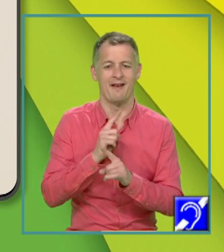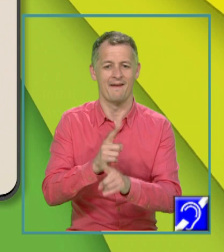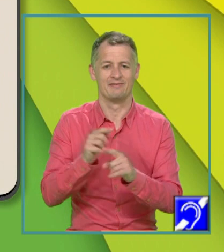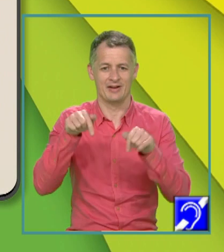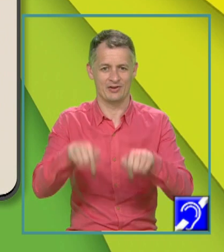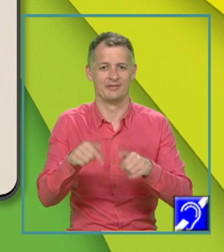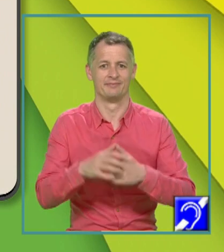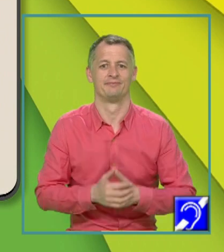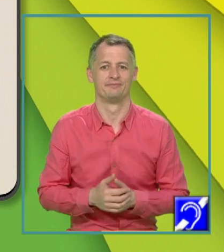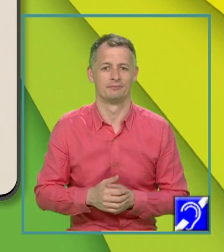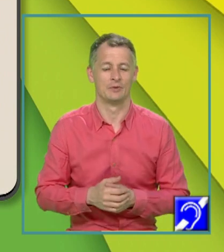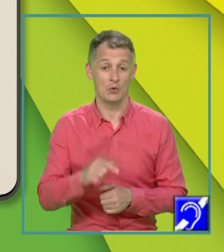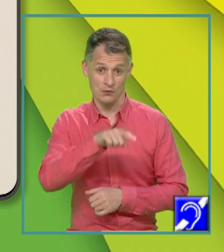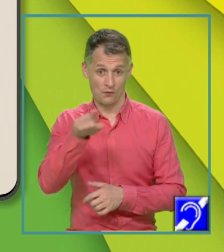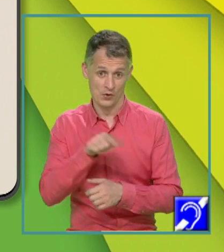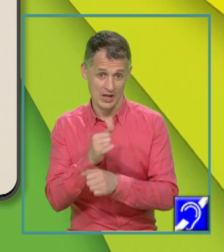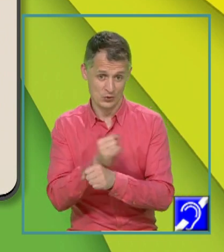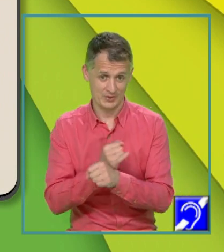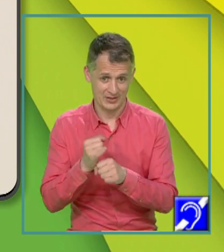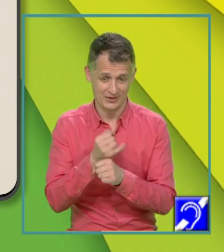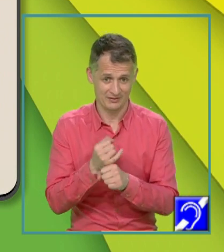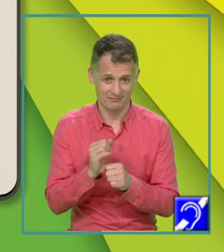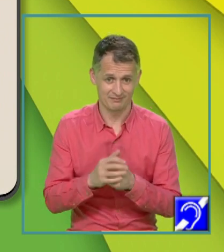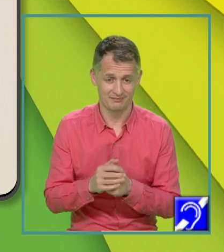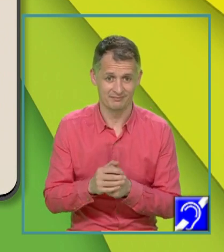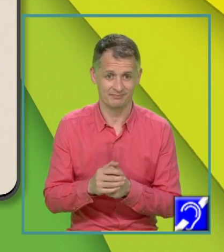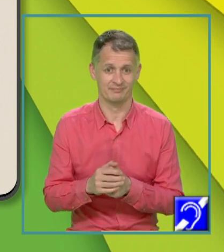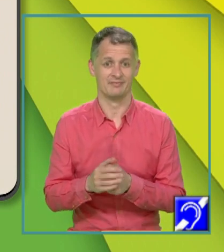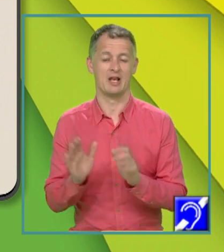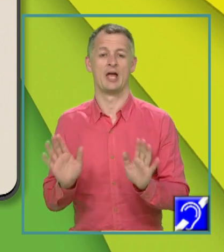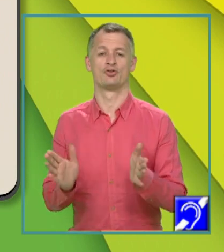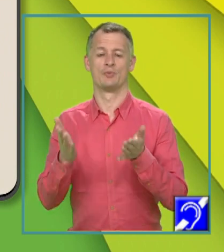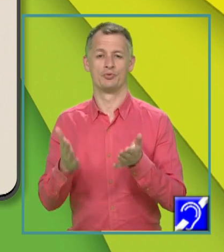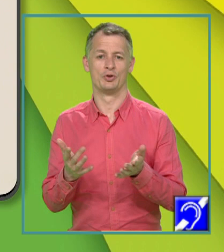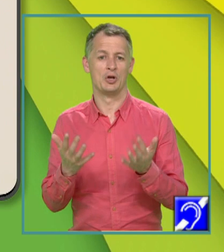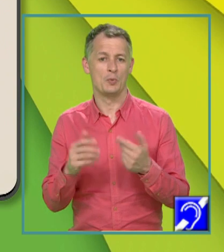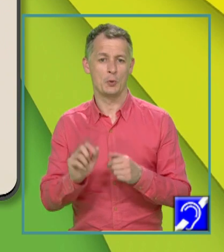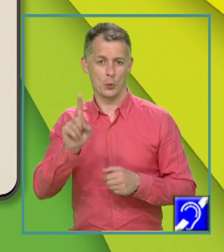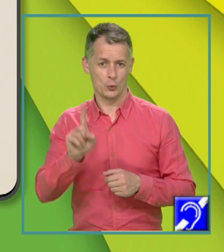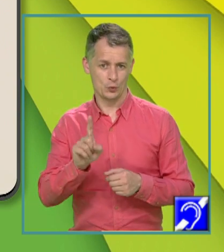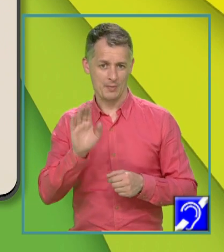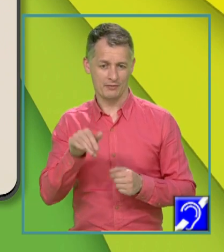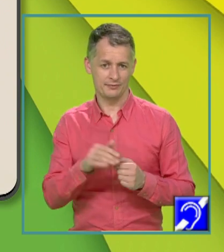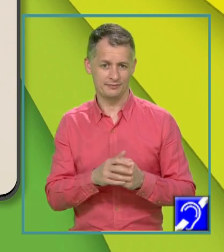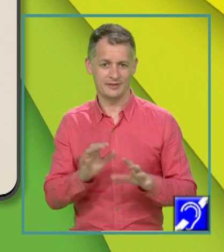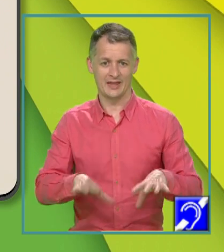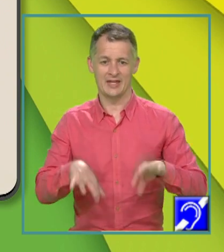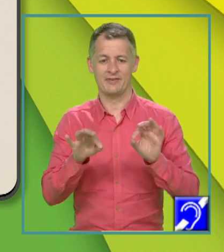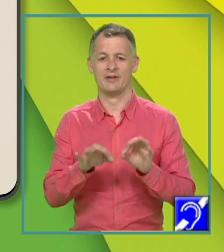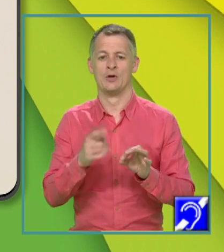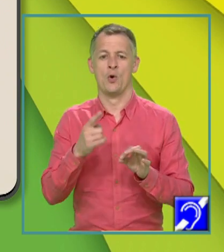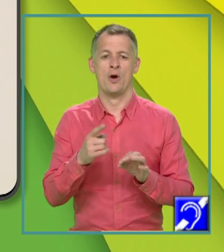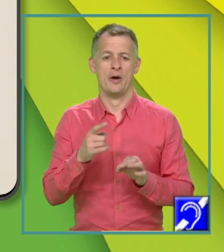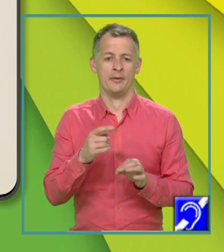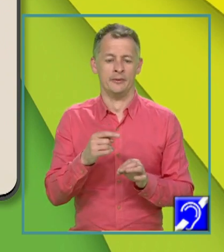aceasta. Ați observat că în subiectul de la început numărul 1 aveam de identificat o